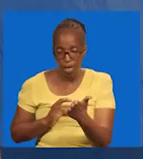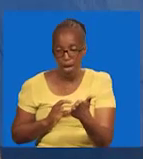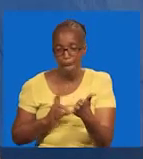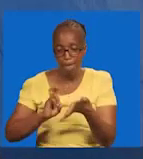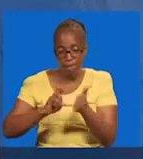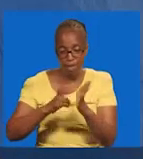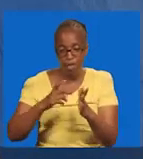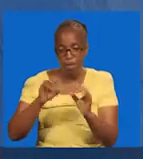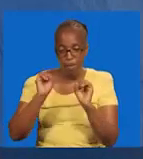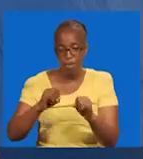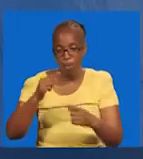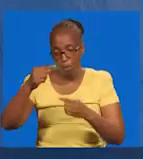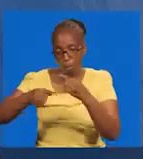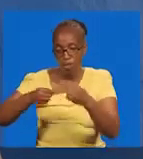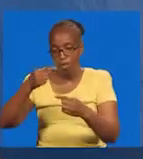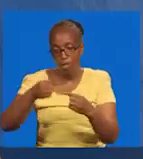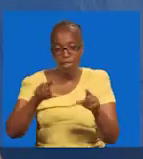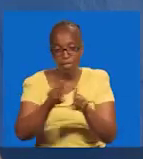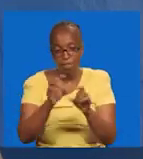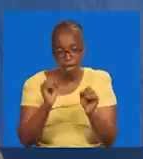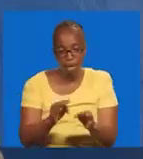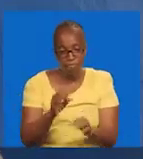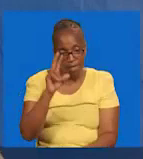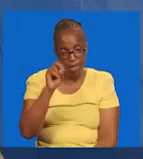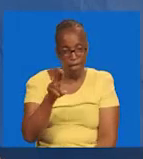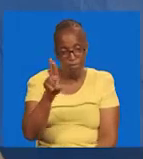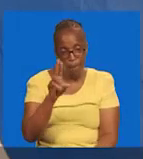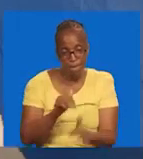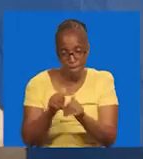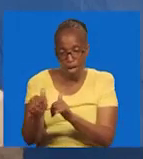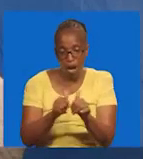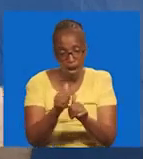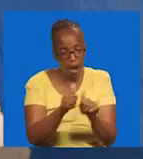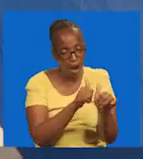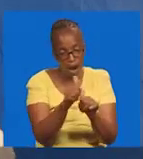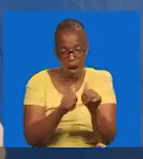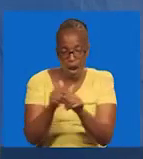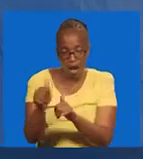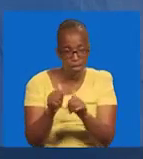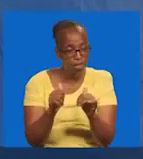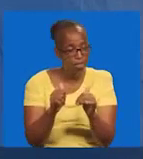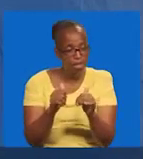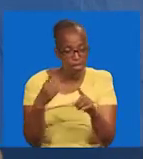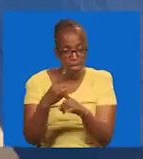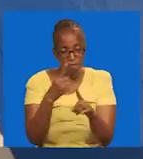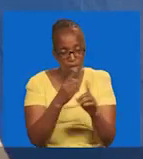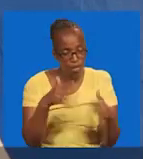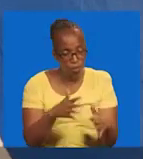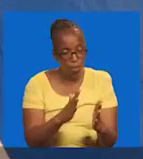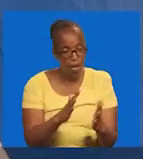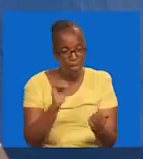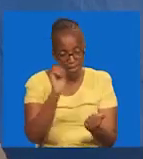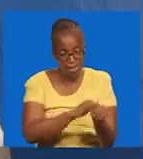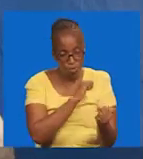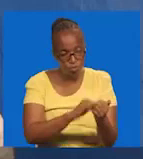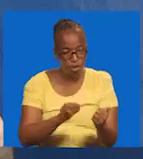yuko upande wako utaweza na kuenda na mbele. Na shetani ya tatu nienini. Yani ya pitia kwanjia ya kuumiza mwili wako.